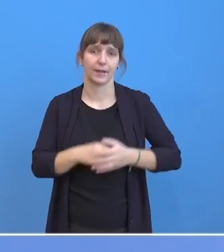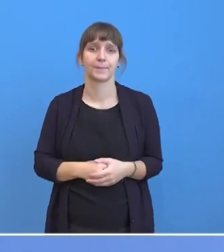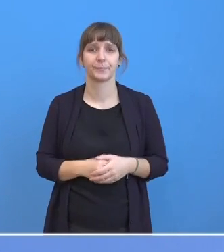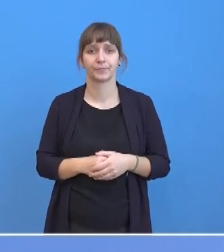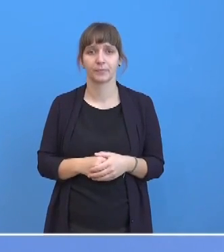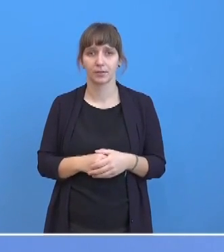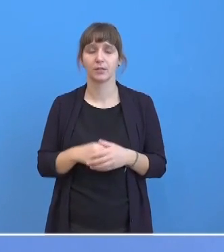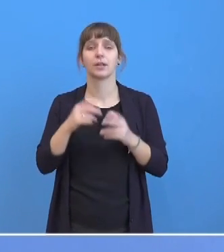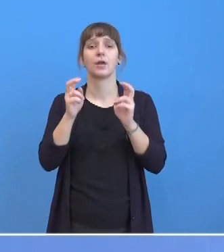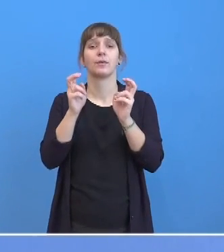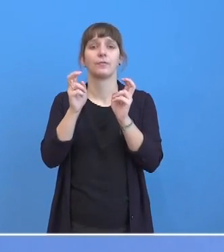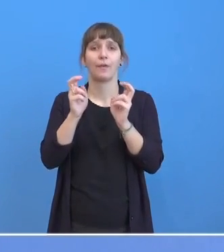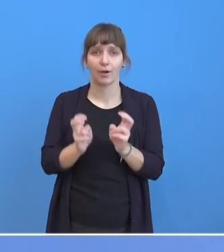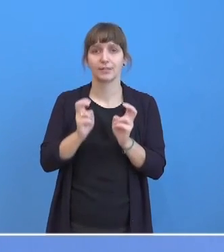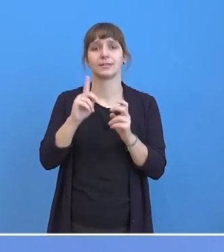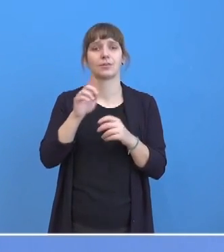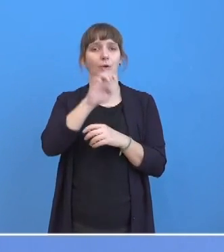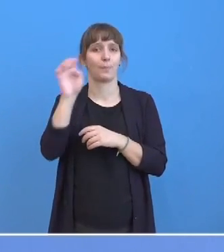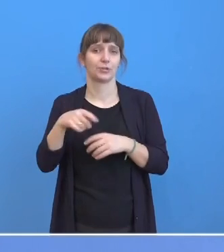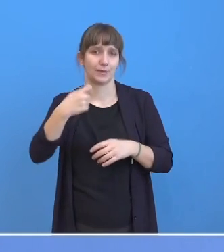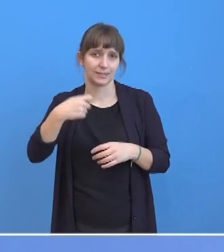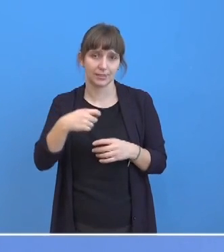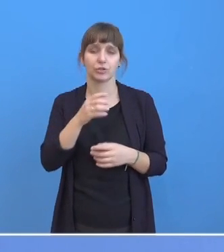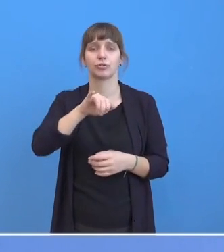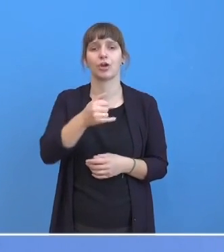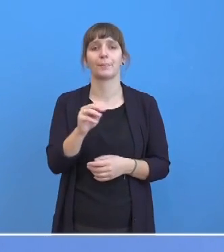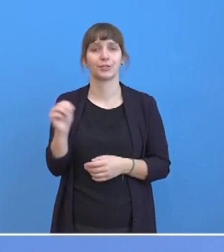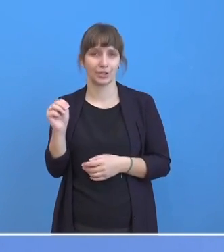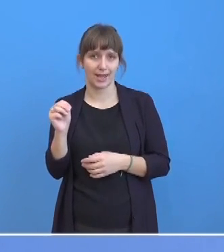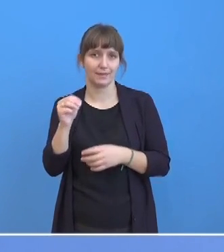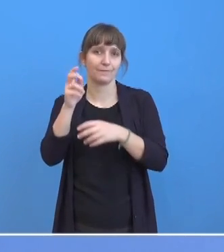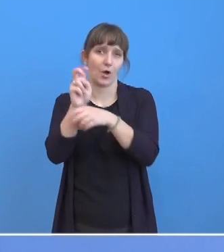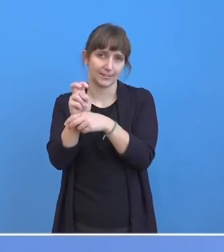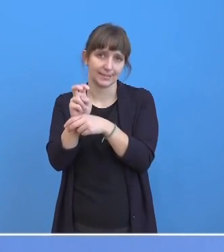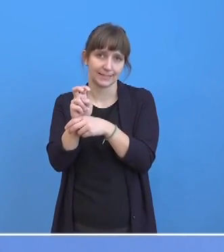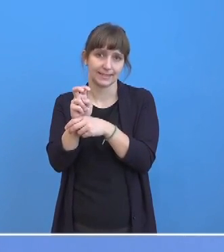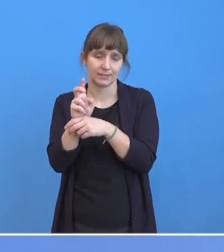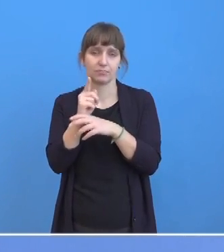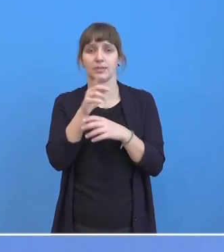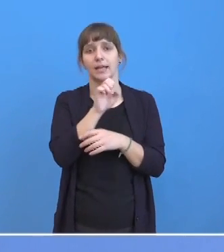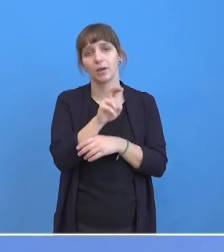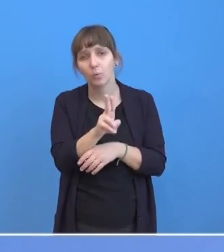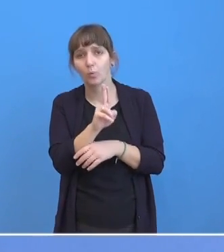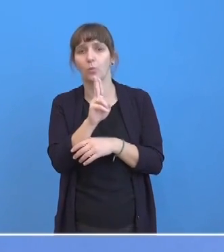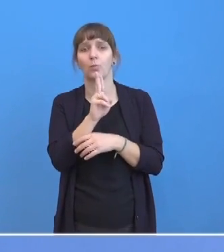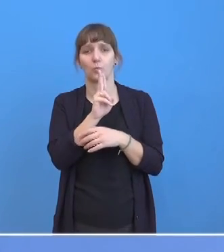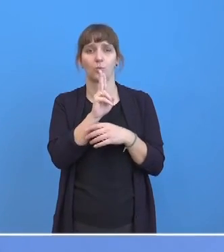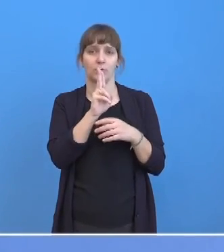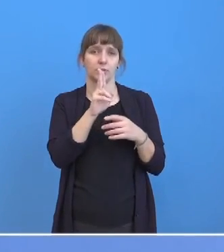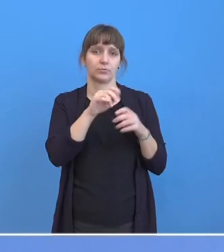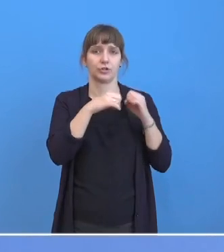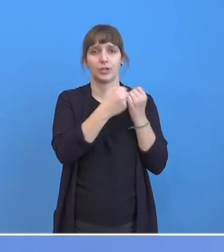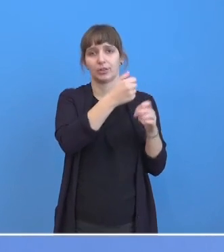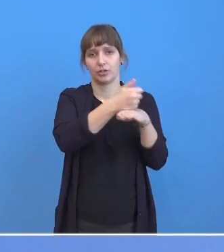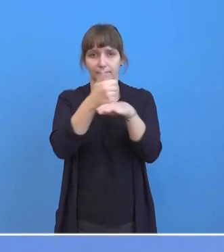Vorsitz des Präsidenten des Europäischen Rats, Charles Michel, werden die Staats- und Regierungschefs der EU dann insbesondere über die aktuelle